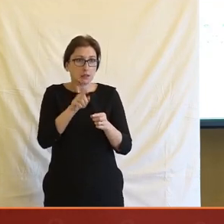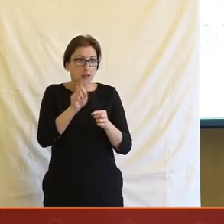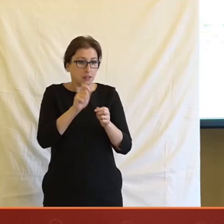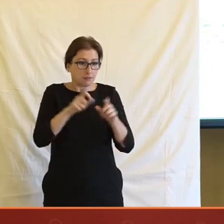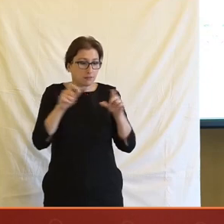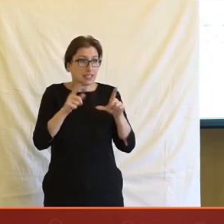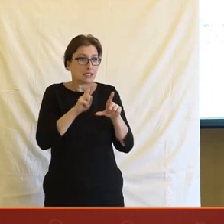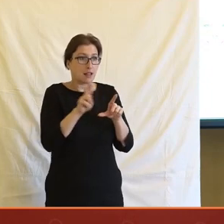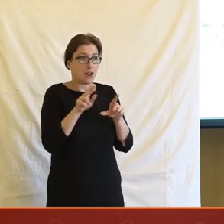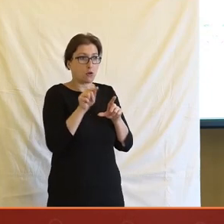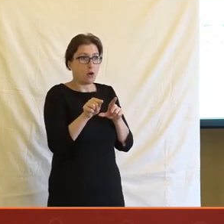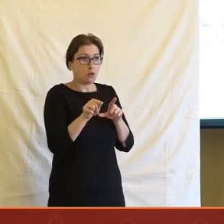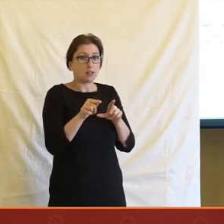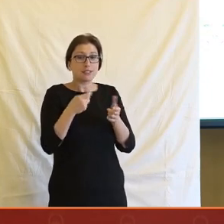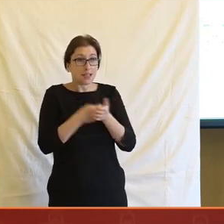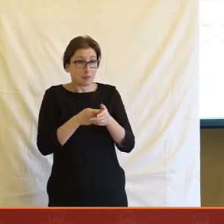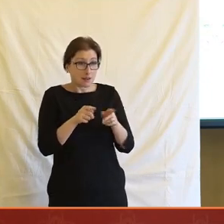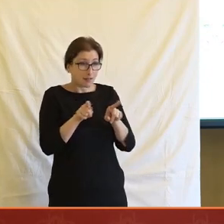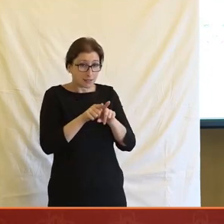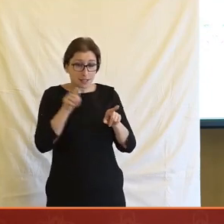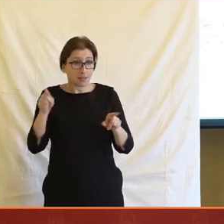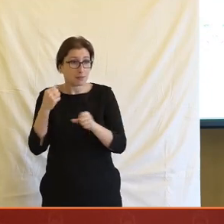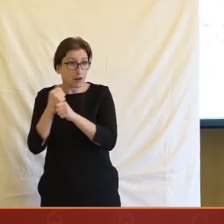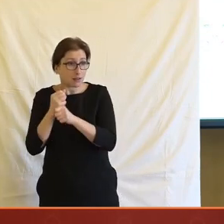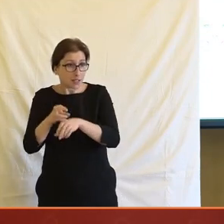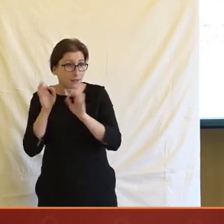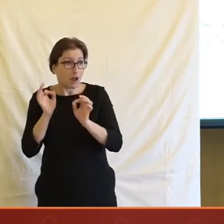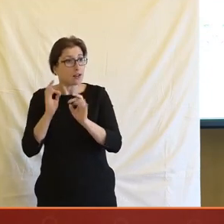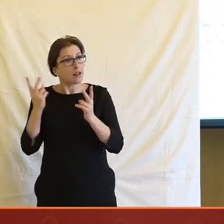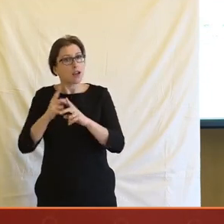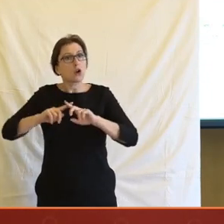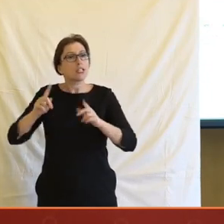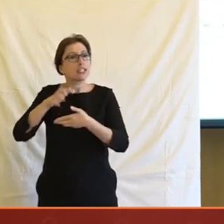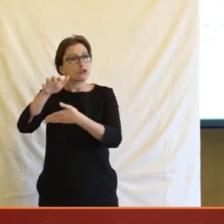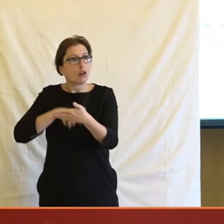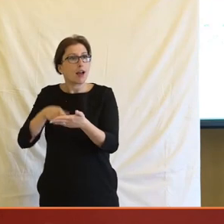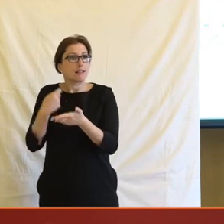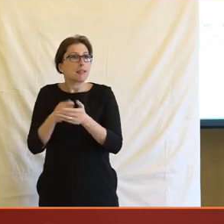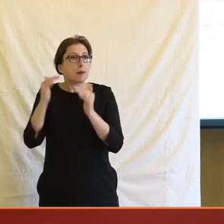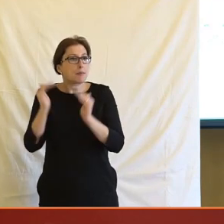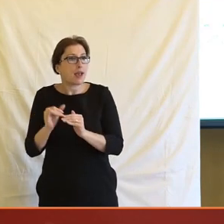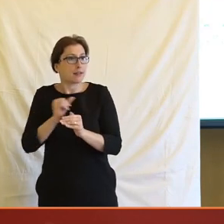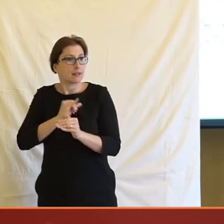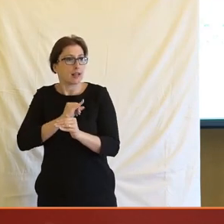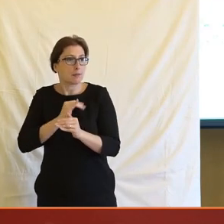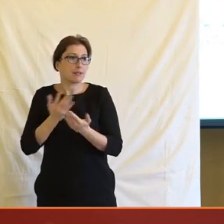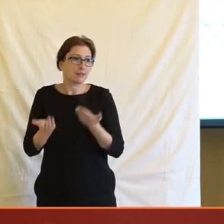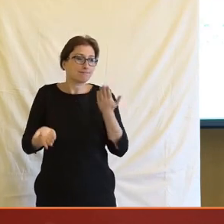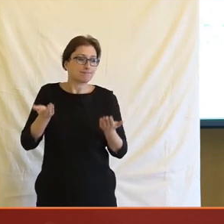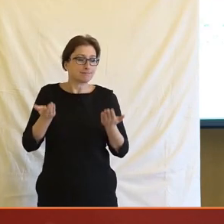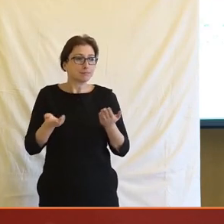neohodnocuje tu celou šířité práce s kvalitním obsahem, který prostě nějakým způsobem je důležitý. Typicky